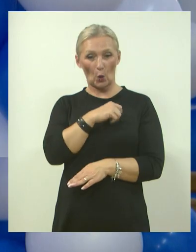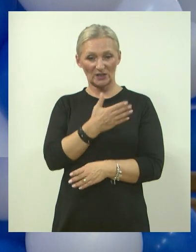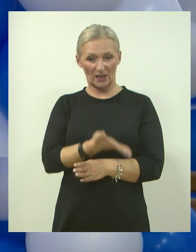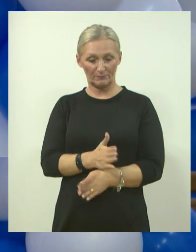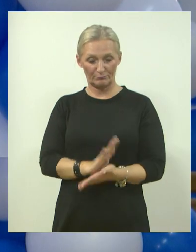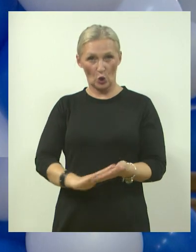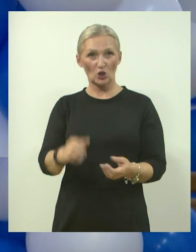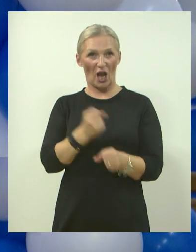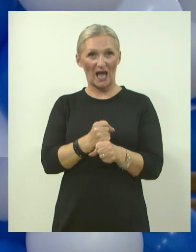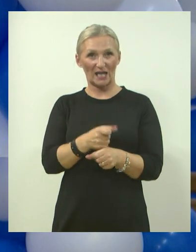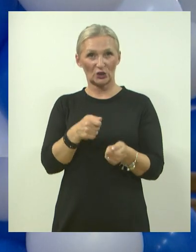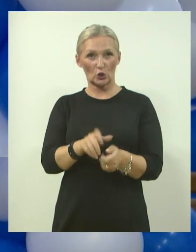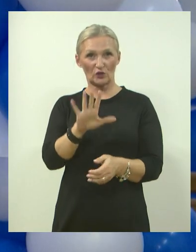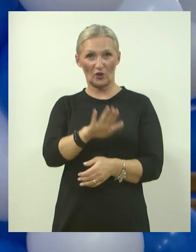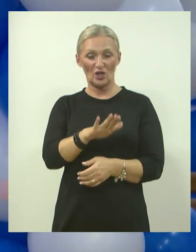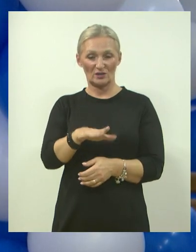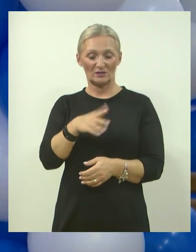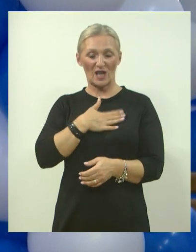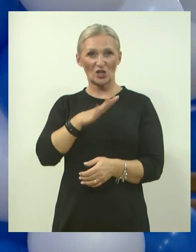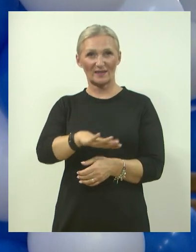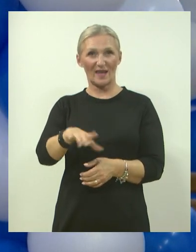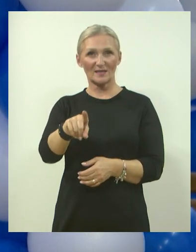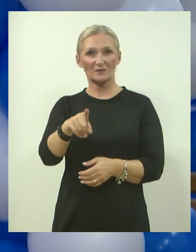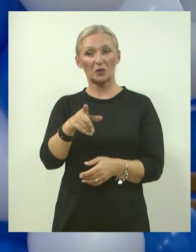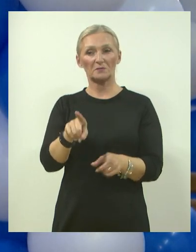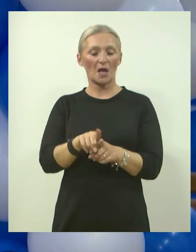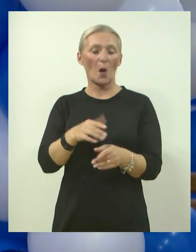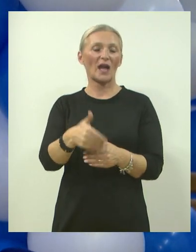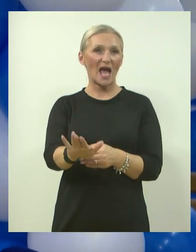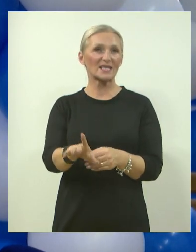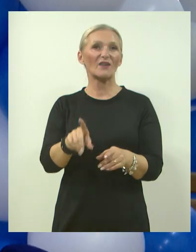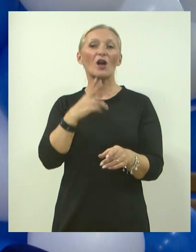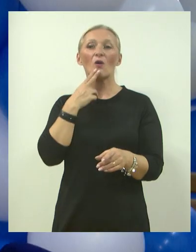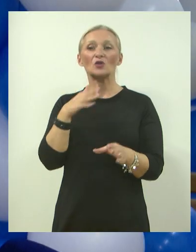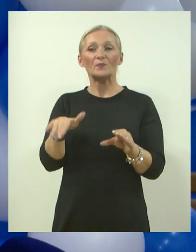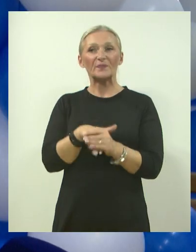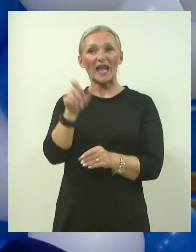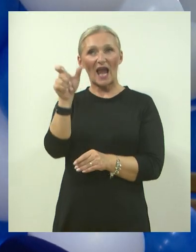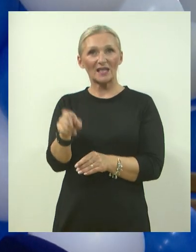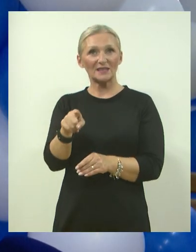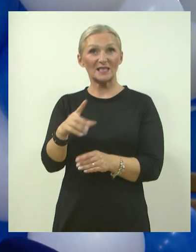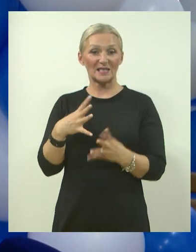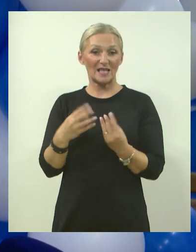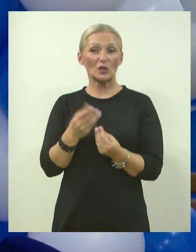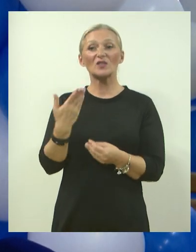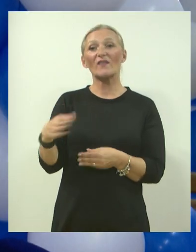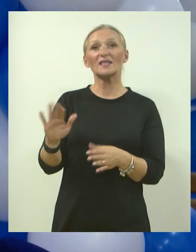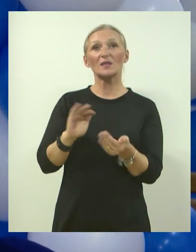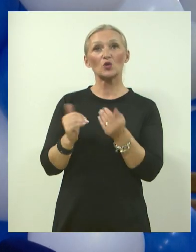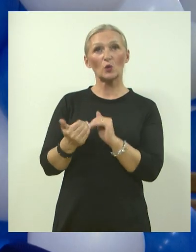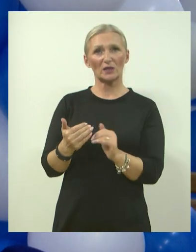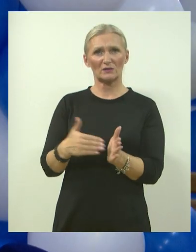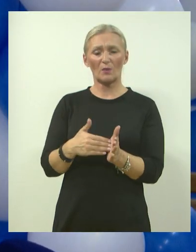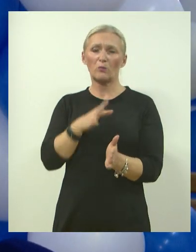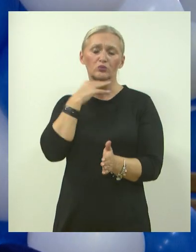naša djeca. I ovo je bilo nekakav logičan nastavno koji su, znači, djelatnici društva naša djeca zajedno sa vanjskim suradnicima, jer tu je